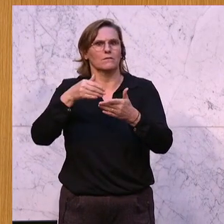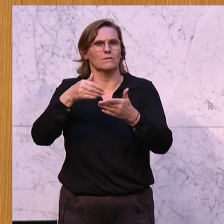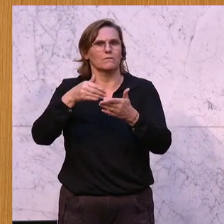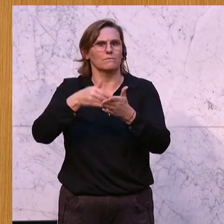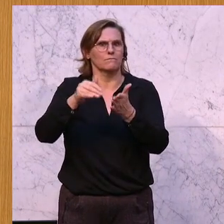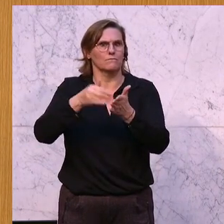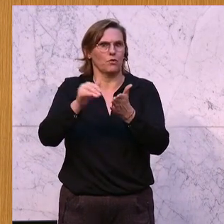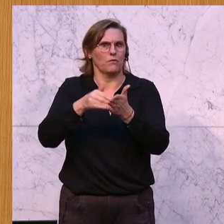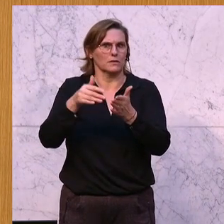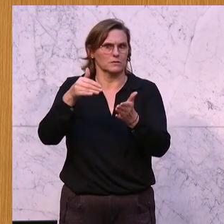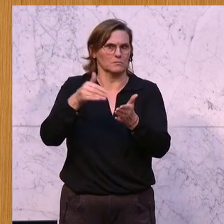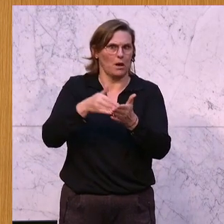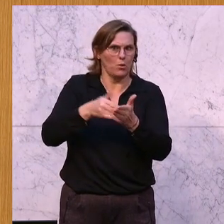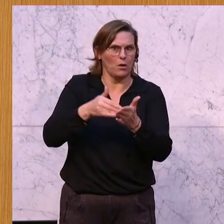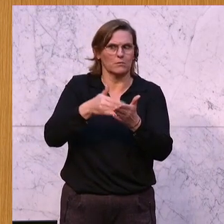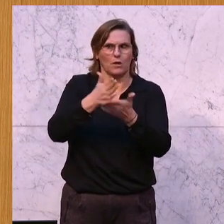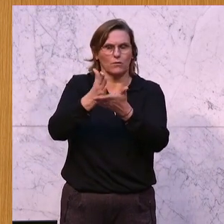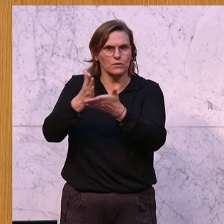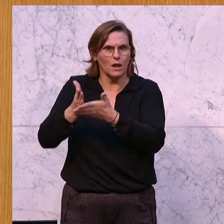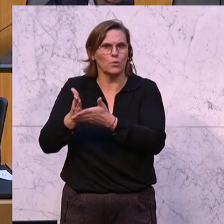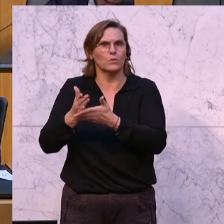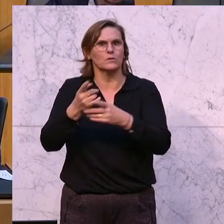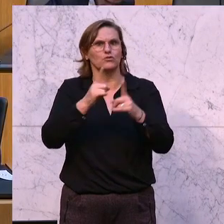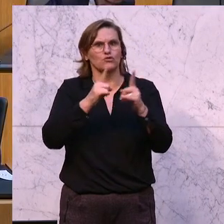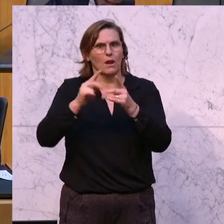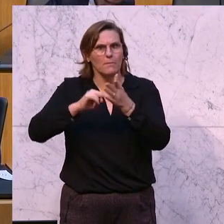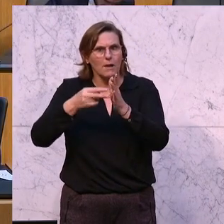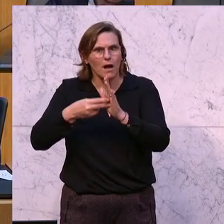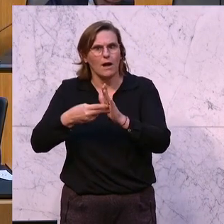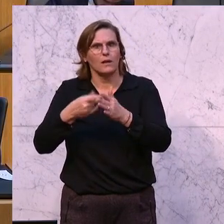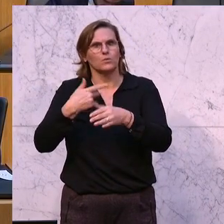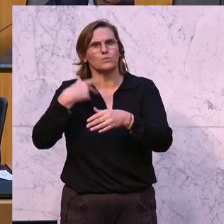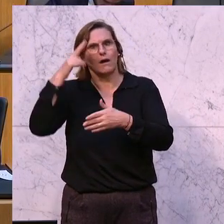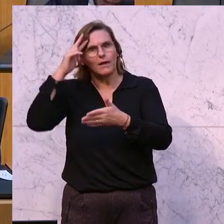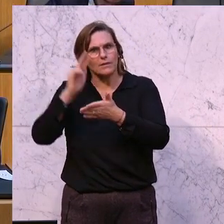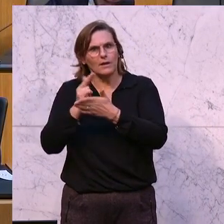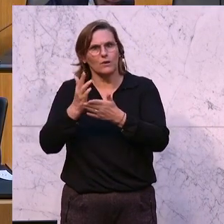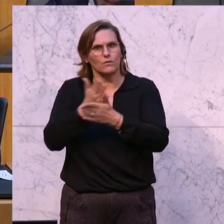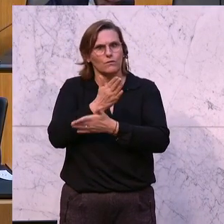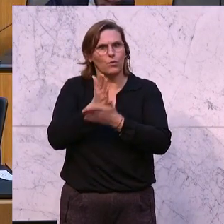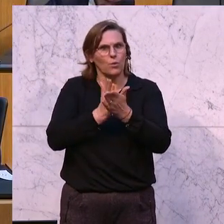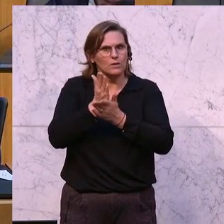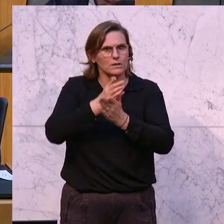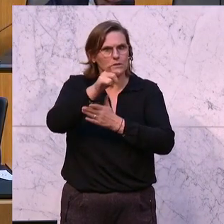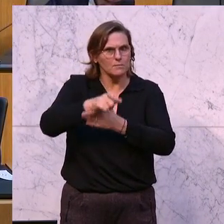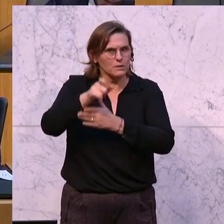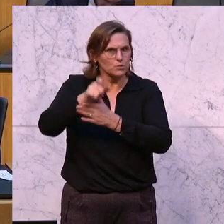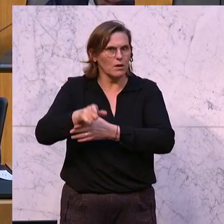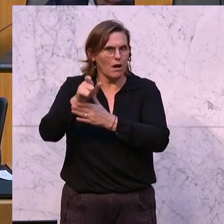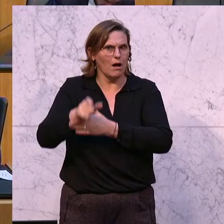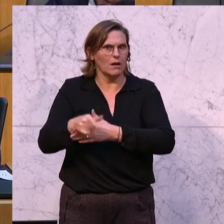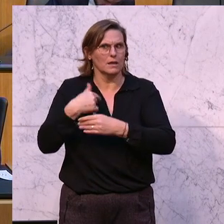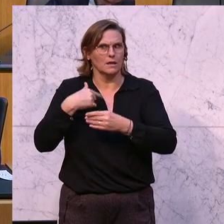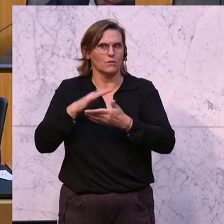für ein einheitliches Gehaltsschema, dass es für einen einheitlichen Stellenplan, dass es für eine Anerkennung von Vordienstzeiten für medizinisches Personal verwendet wird. Ich fürchte, es